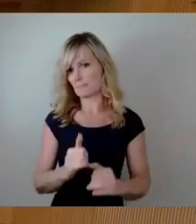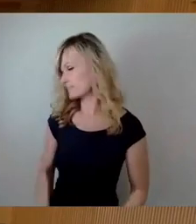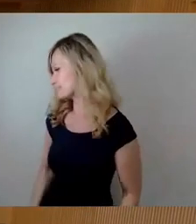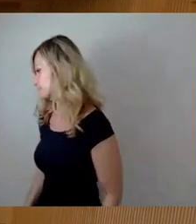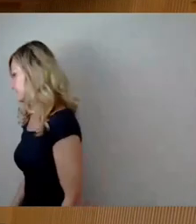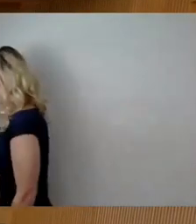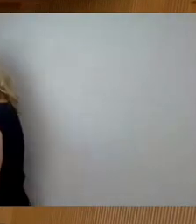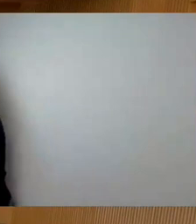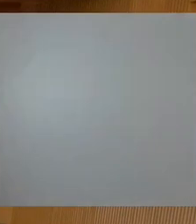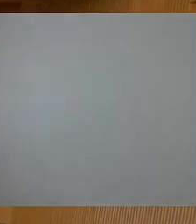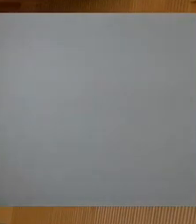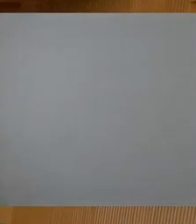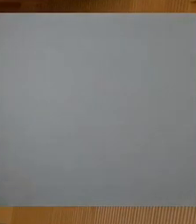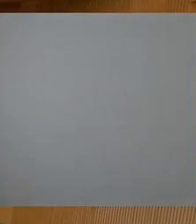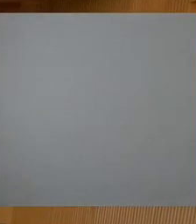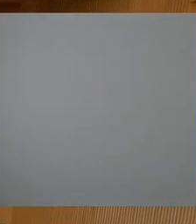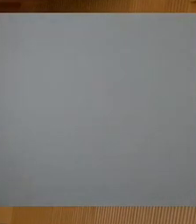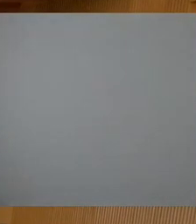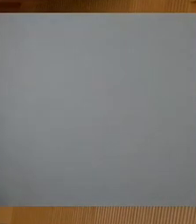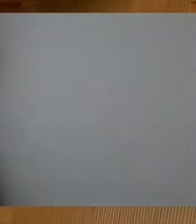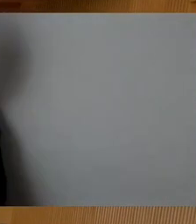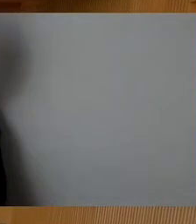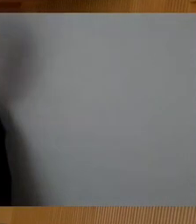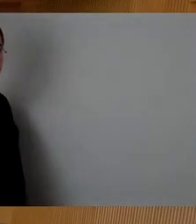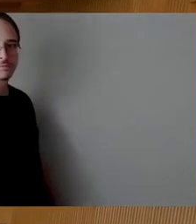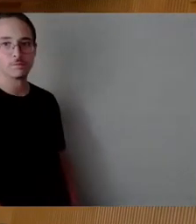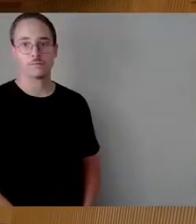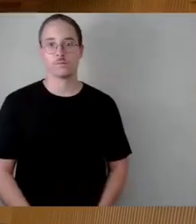So, die nächste Wortmeldung, Herr Engel und dann Herr Dr. Deppe.